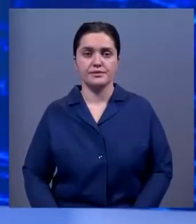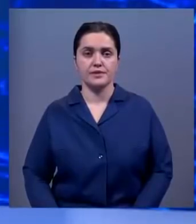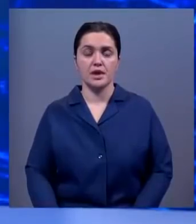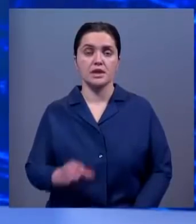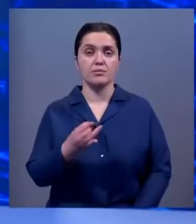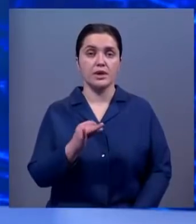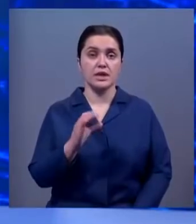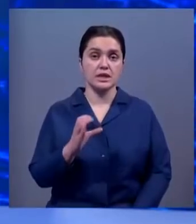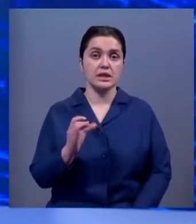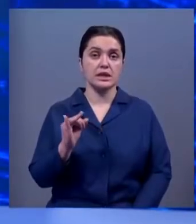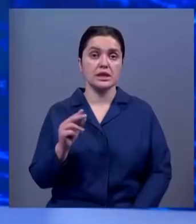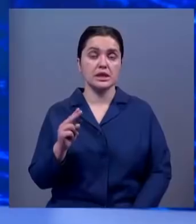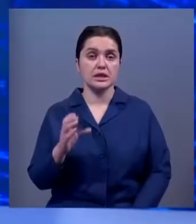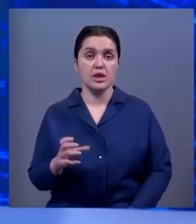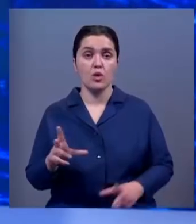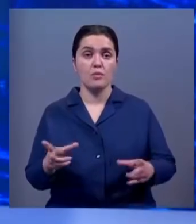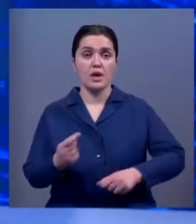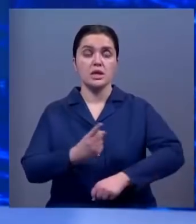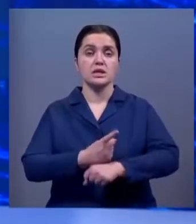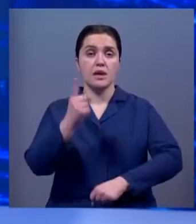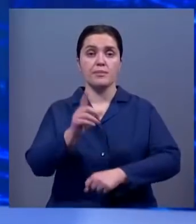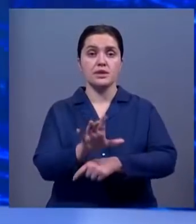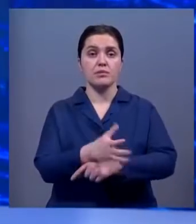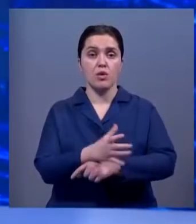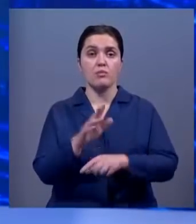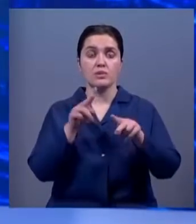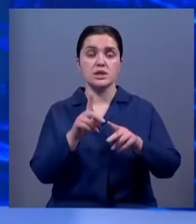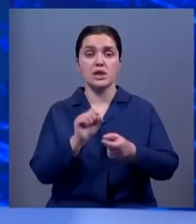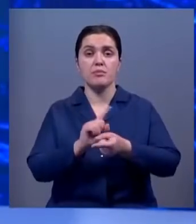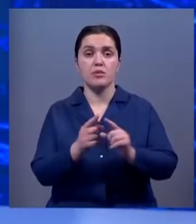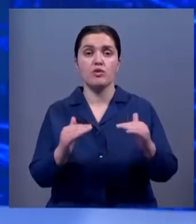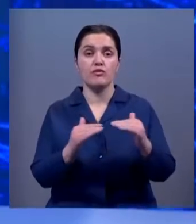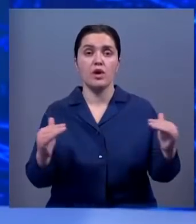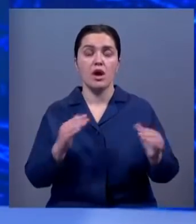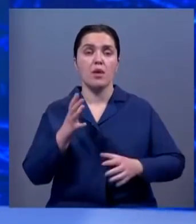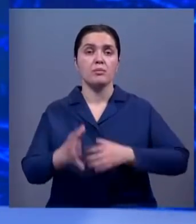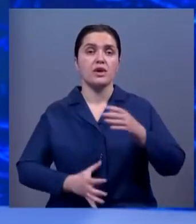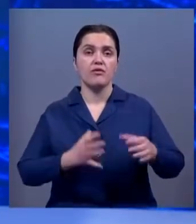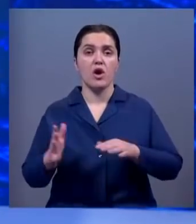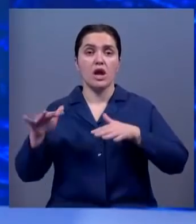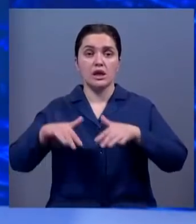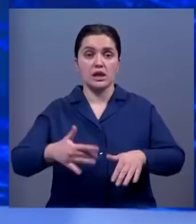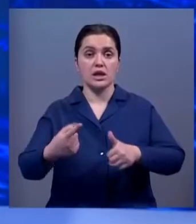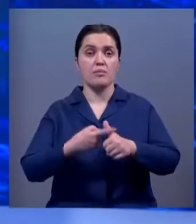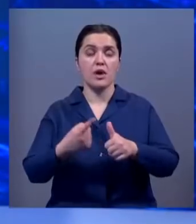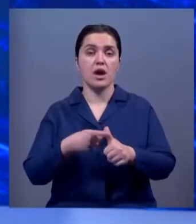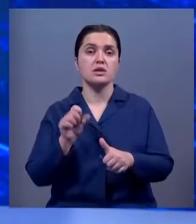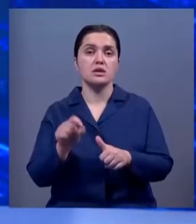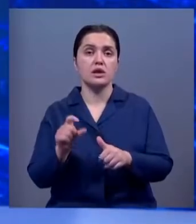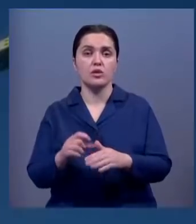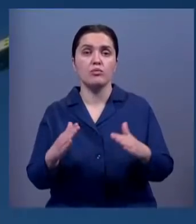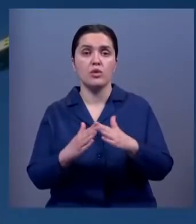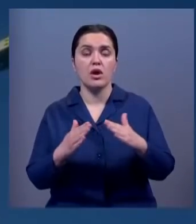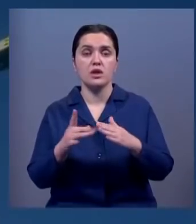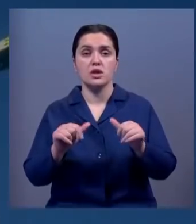SpaceX произвела успешный запуск спутника, который будет следить за изменением уровня Мирового океана. Аппарат называют «золотым